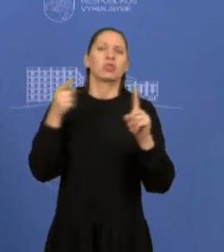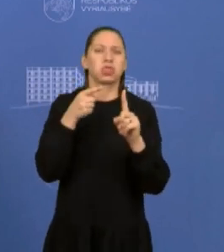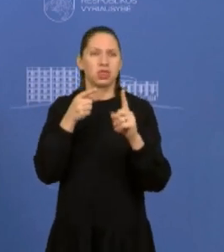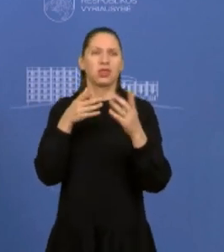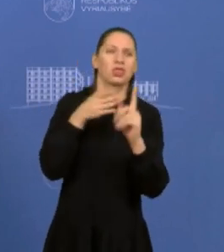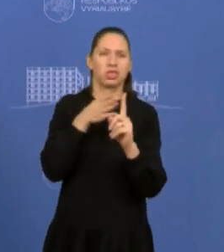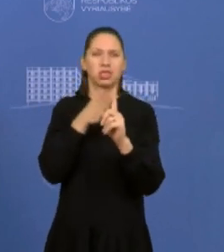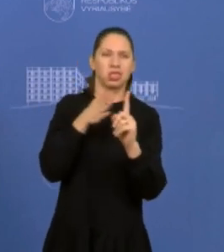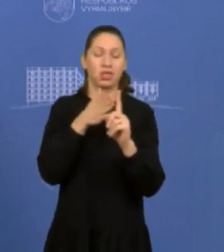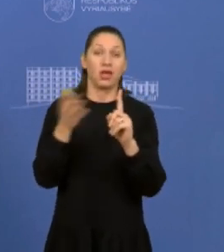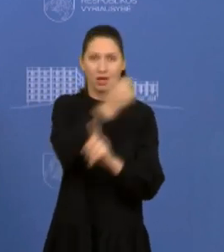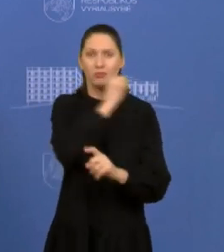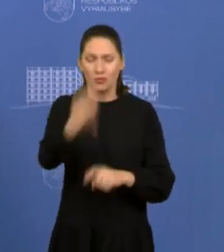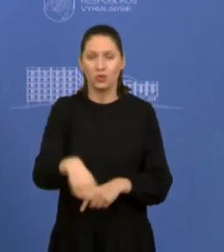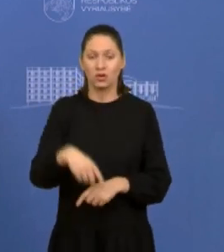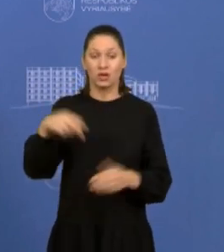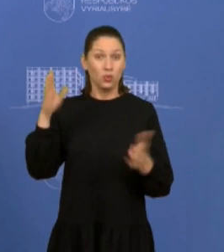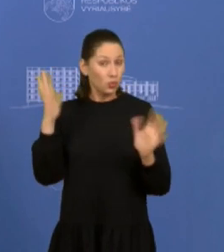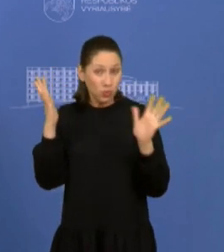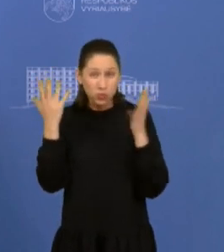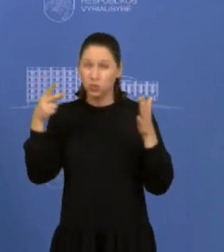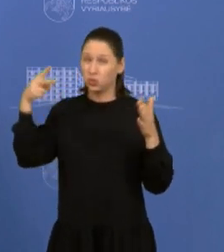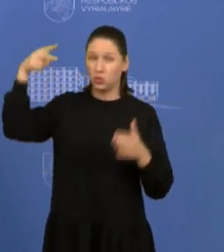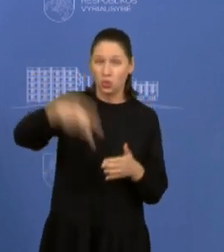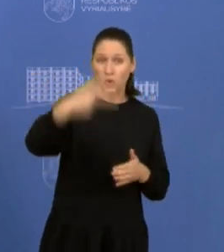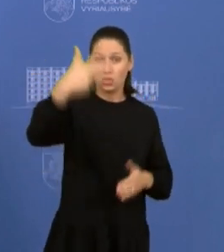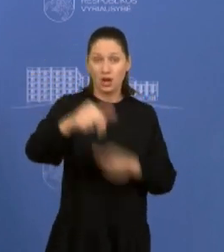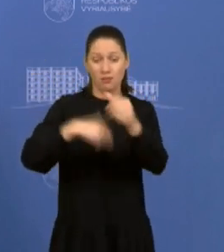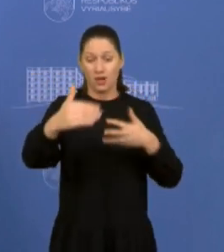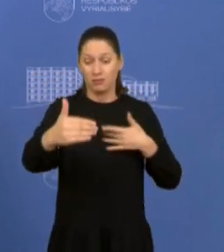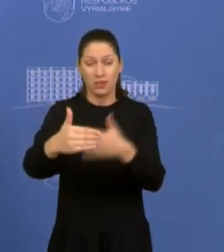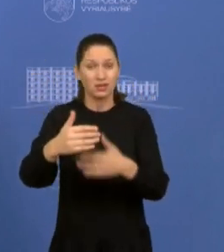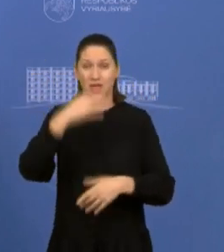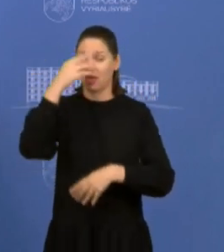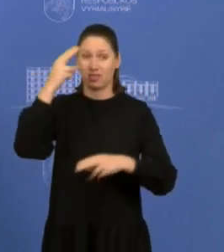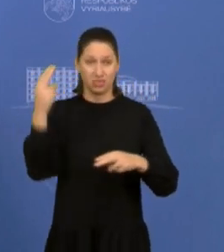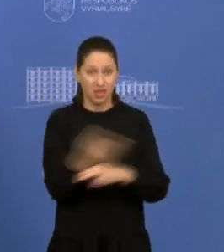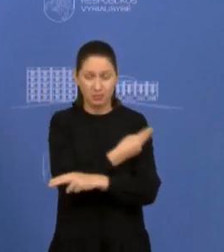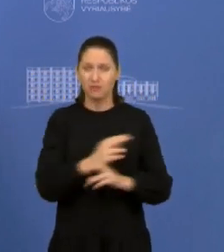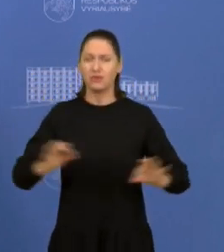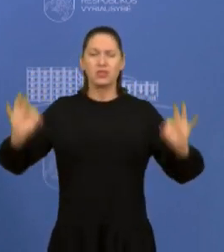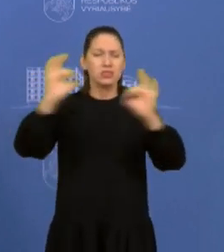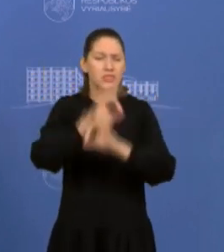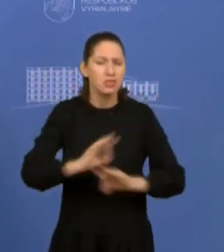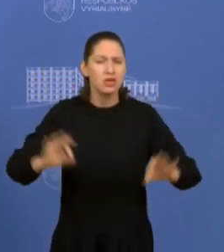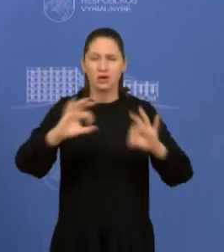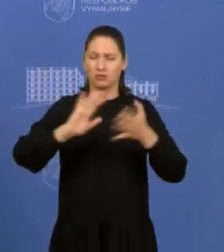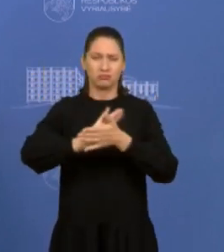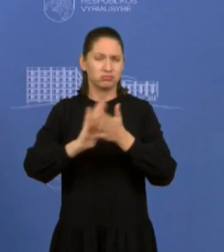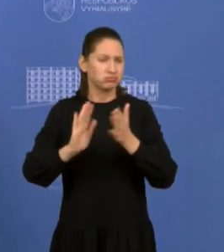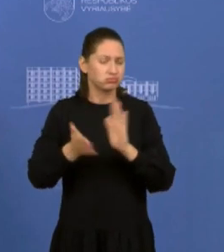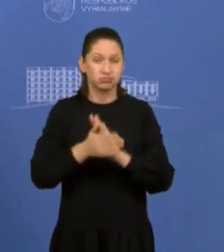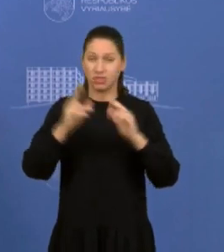nes jeigu mes iki 2030-ųjų neprisiemam atsakomybės ir nepradedam spręsti vis augančios transporto